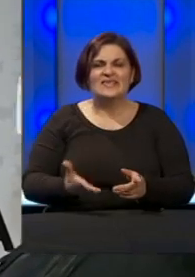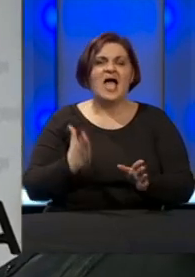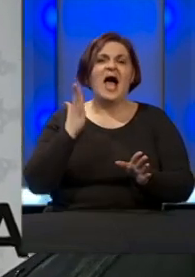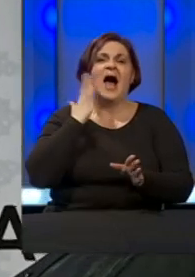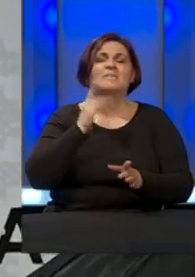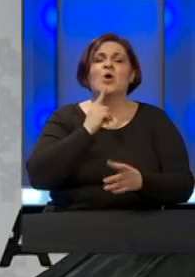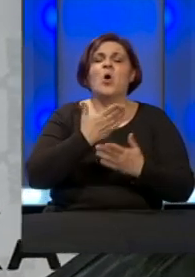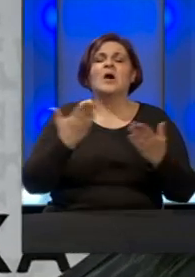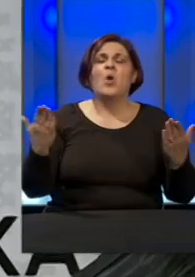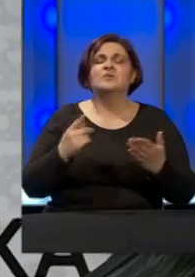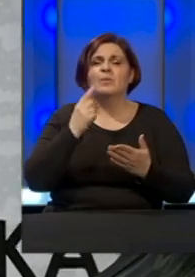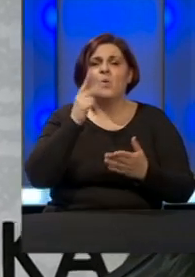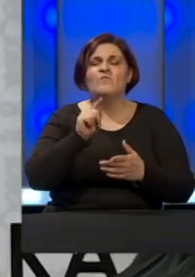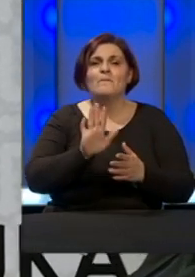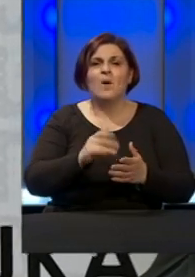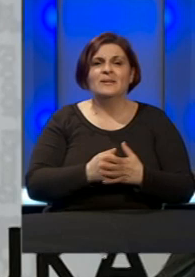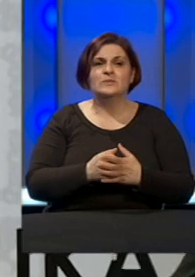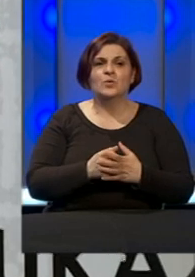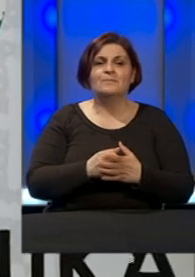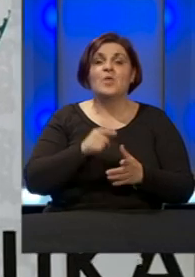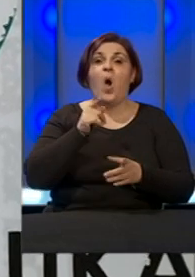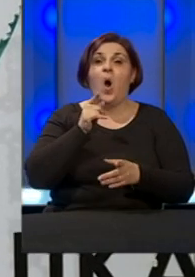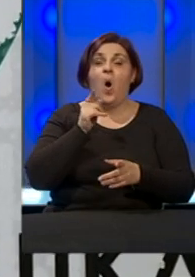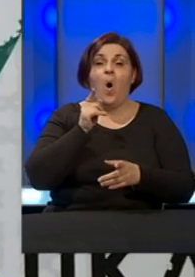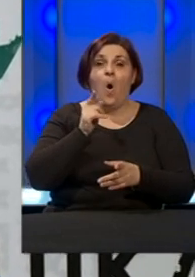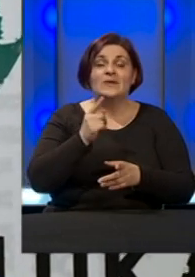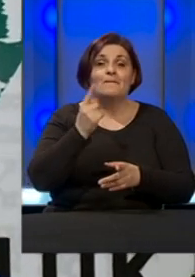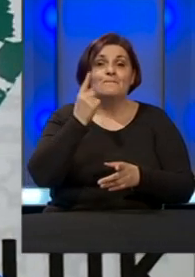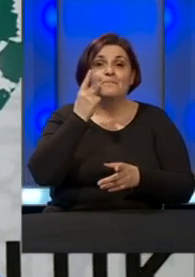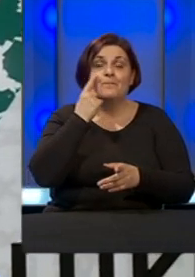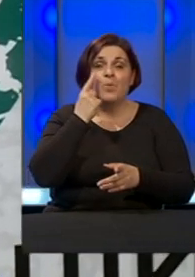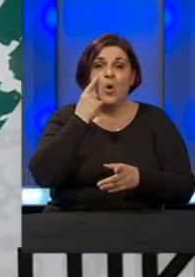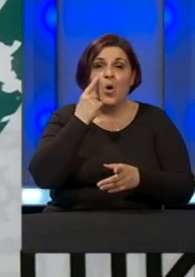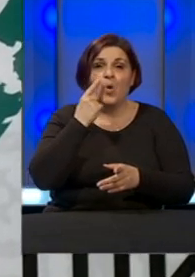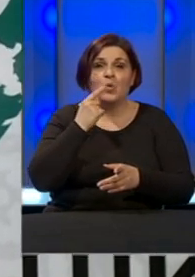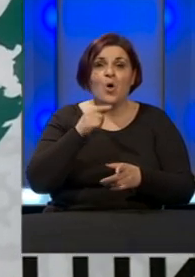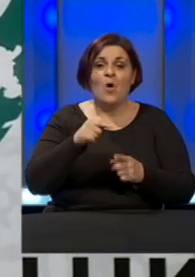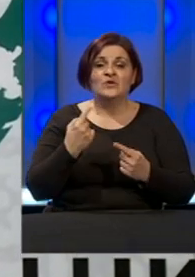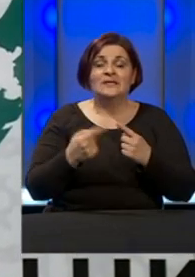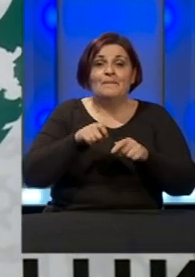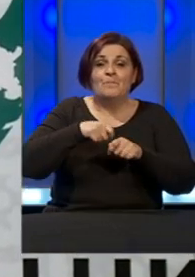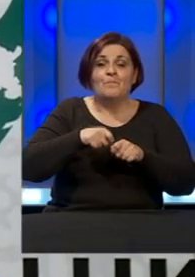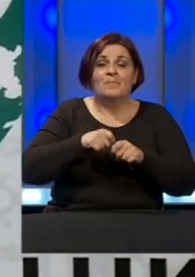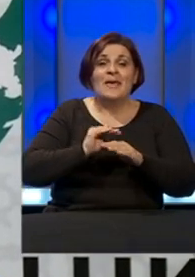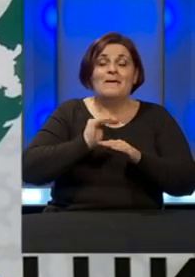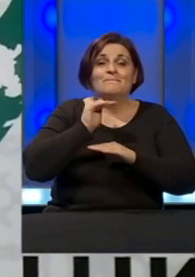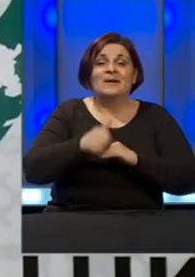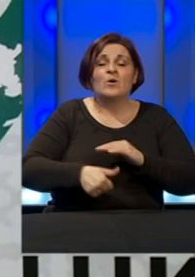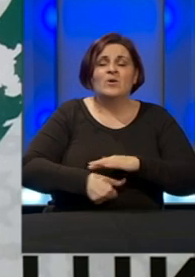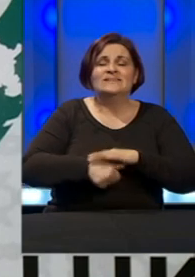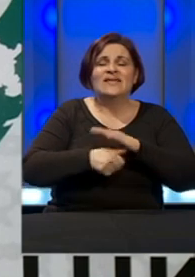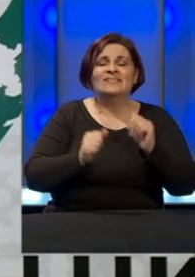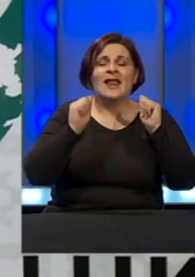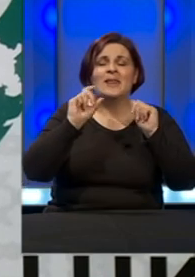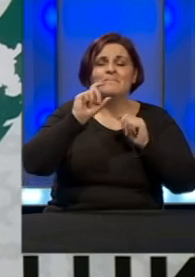Amerike, koga god uzmete u ovom momentu, oni pokušavaju svoju situaciju sanirati upravo preko centralnih banaka